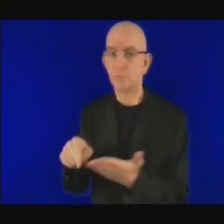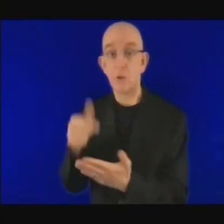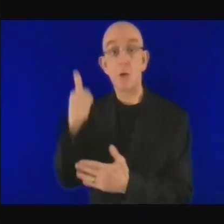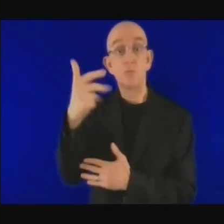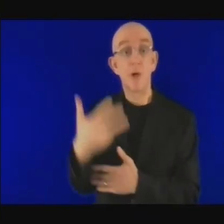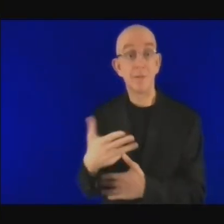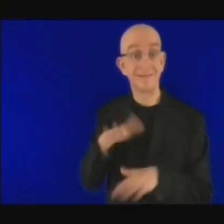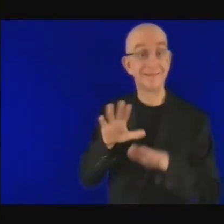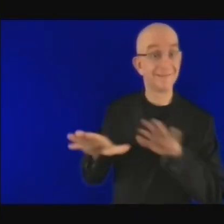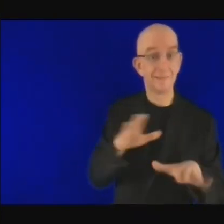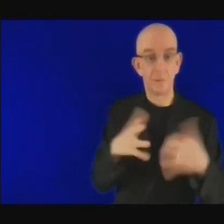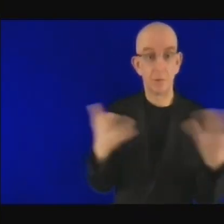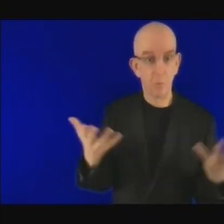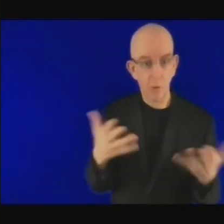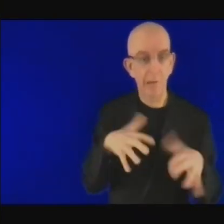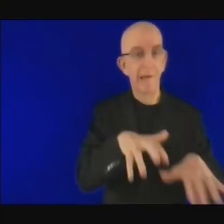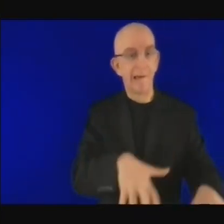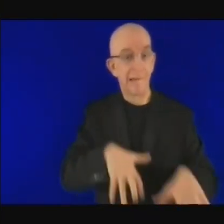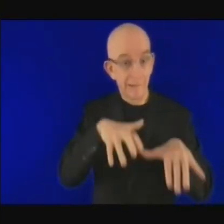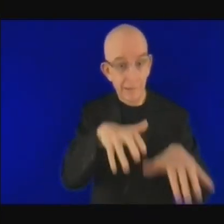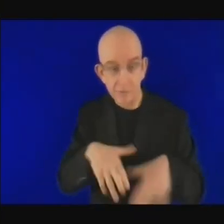prioritaire. Donc, dans ce domaine,